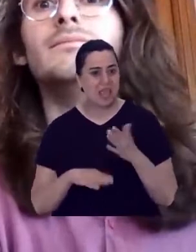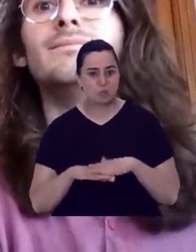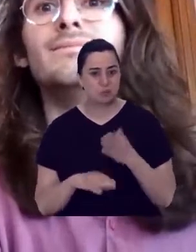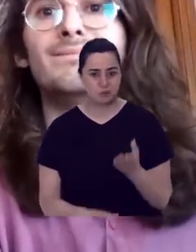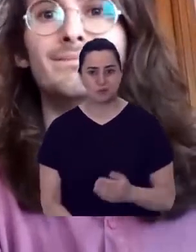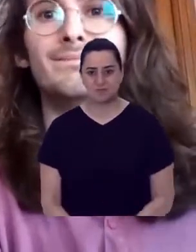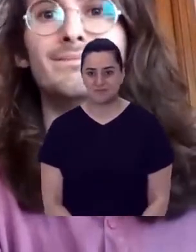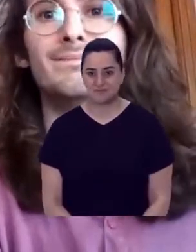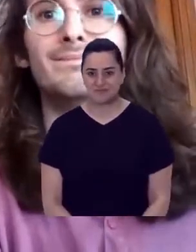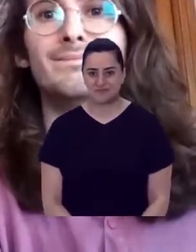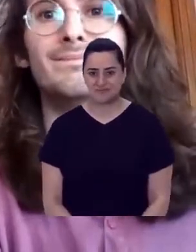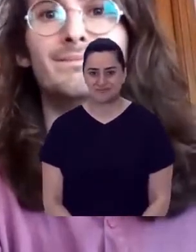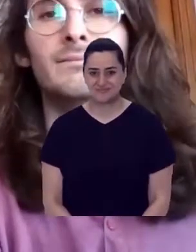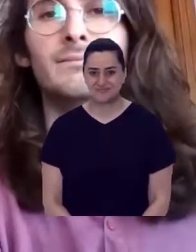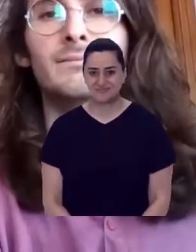yapıyorsunuz?